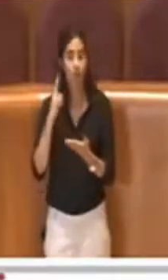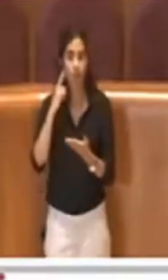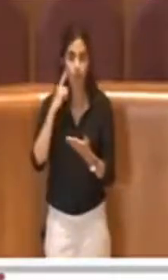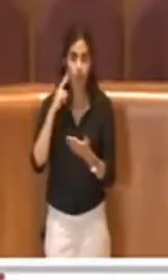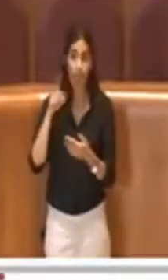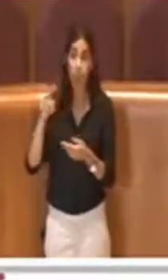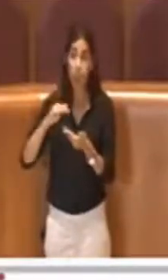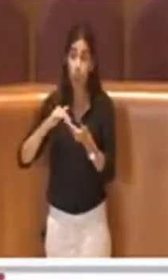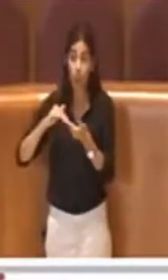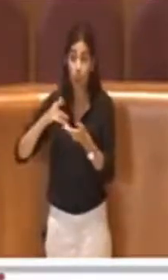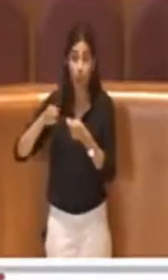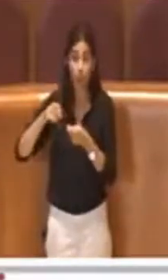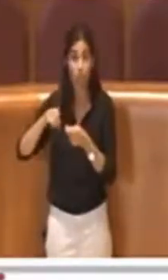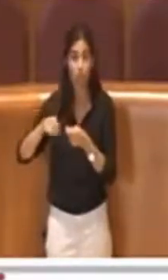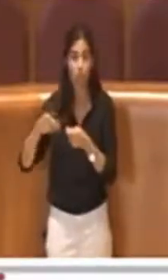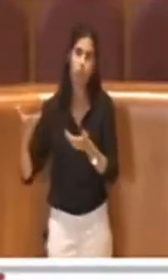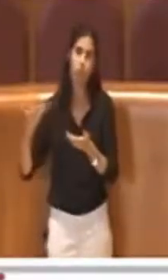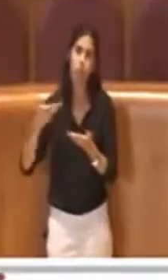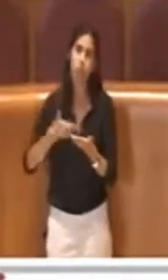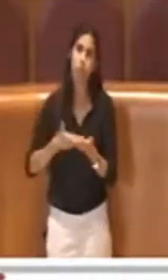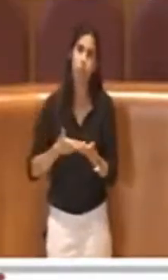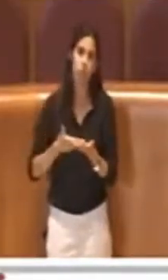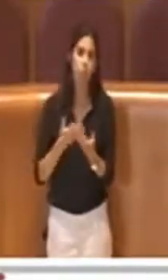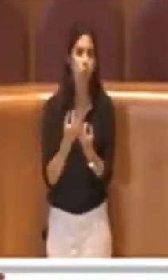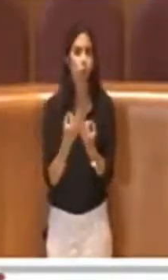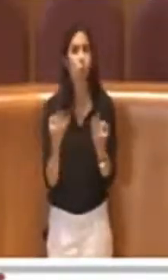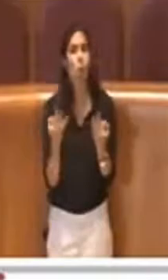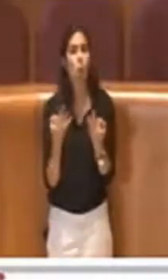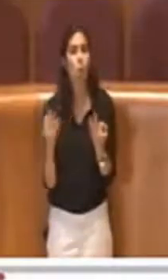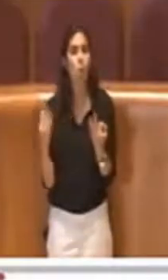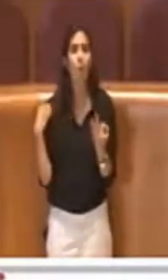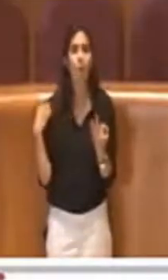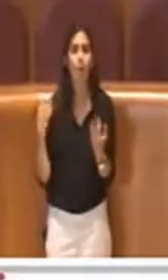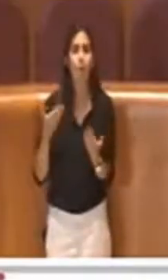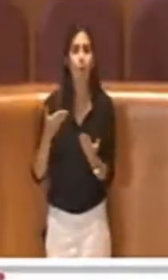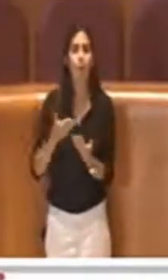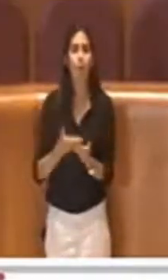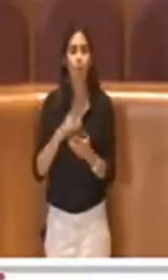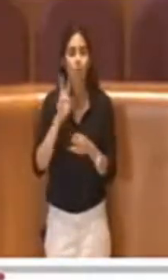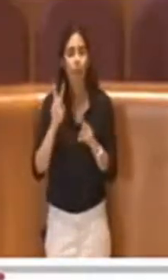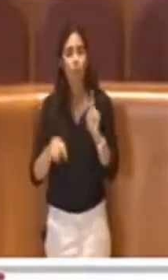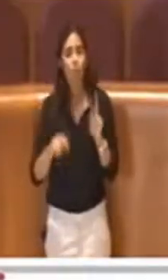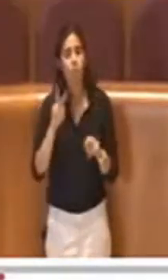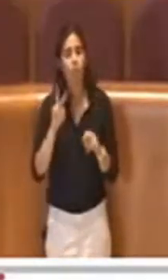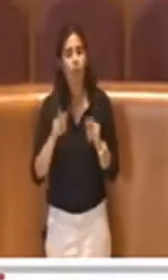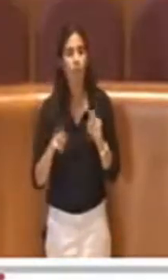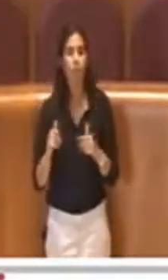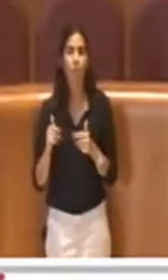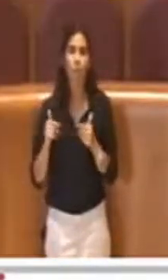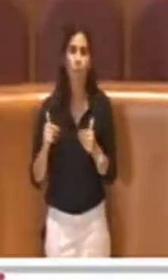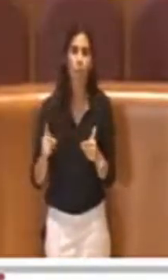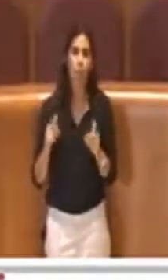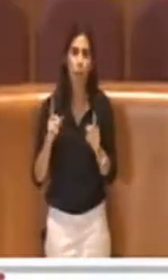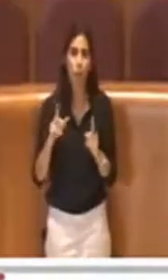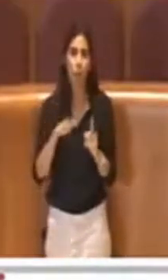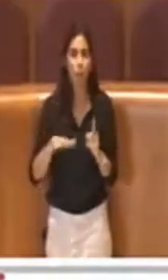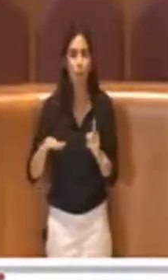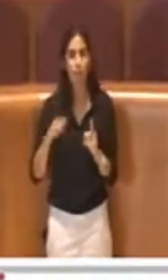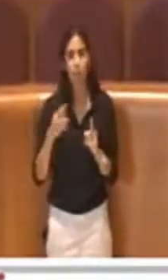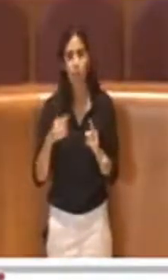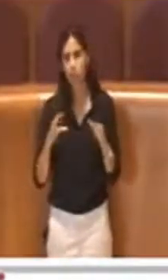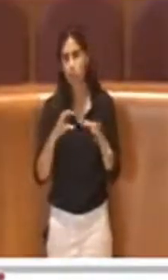una normale richiesta di valutazione di impatto ambientale, come prevede la legge del testo unico